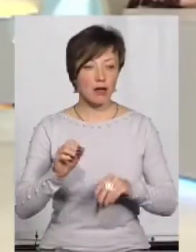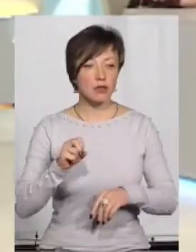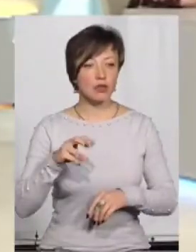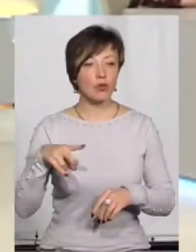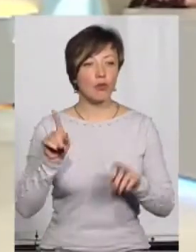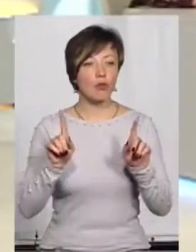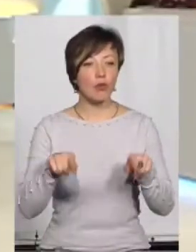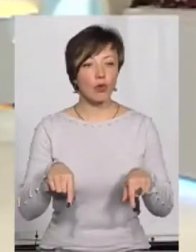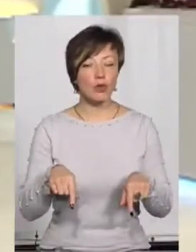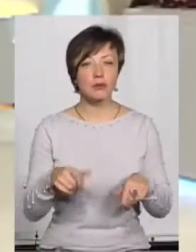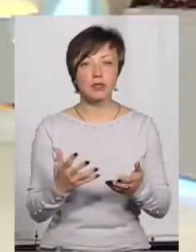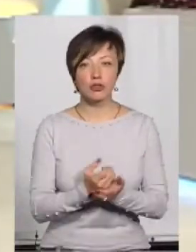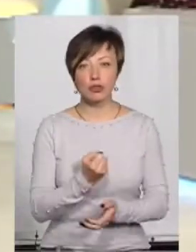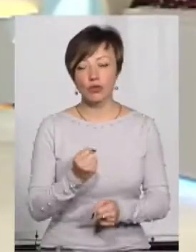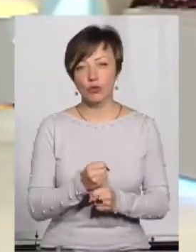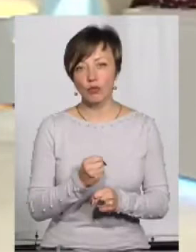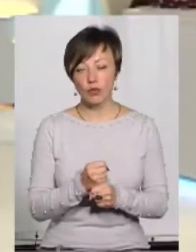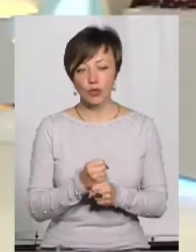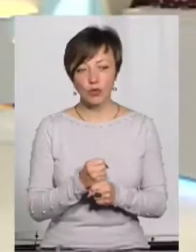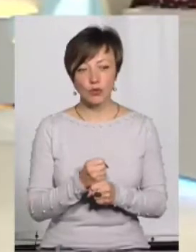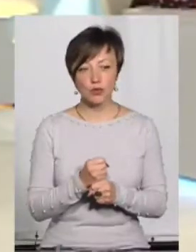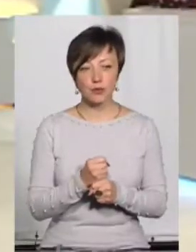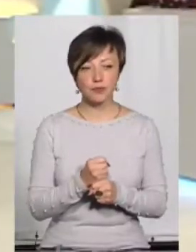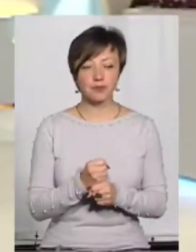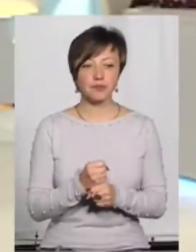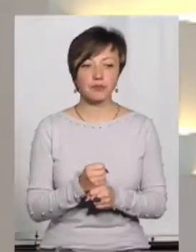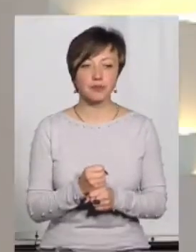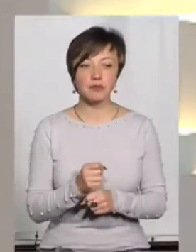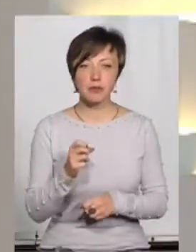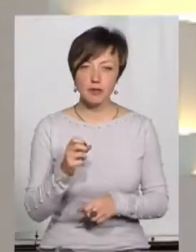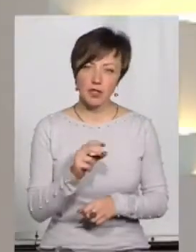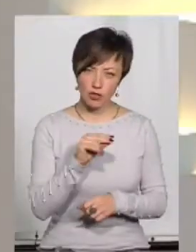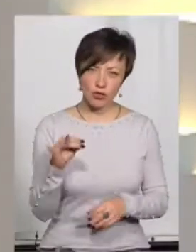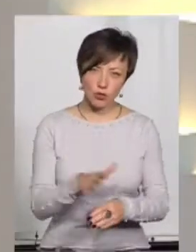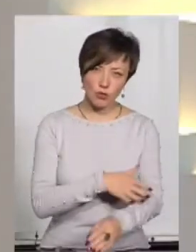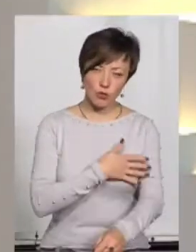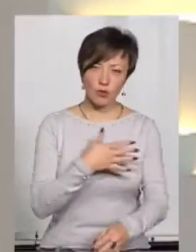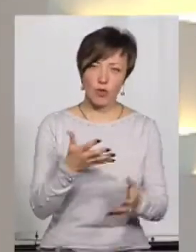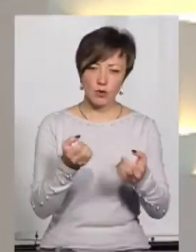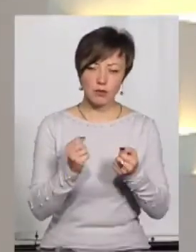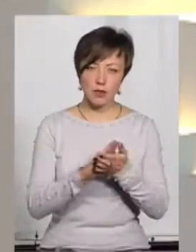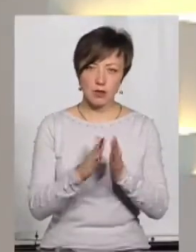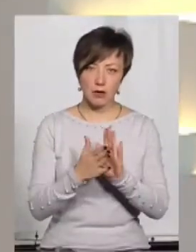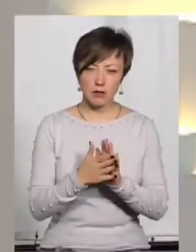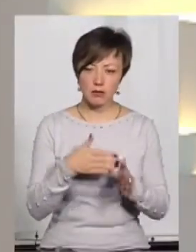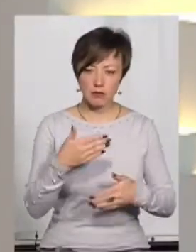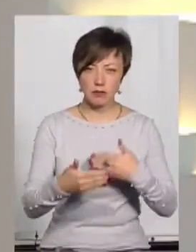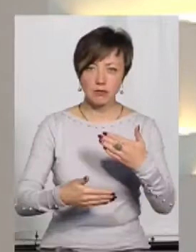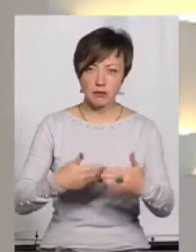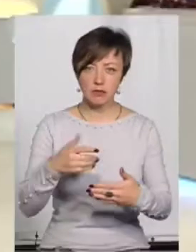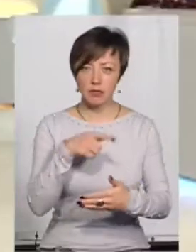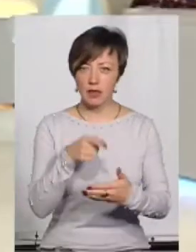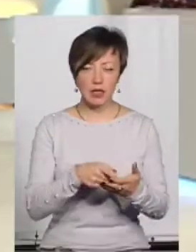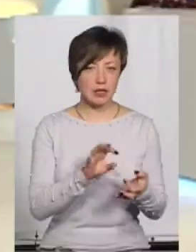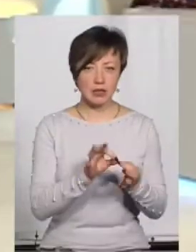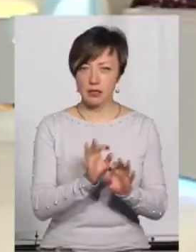ну, знайшли роботу. тобто... А тривалий процес оцей отримання статусу і наскільки він складний? Він